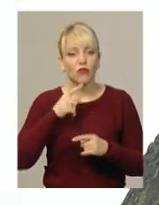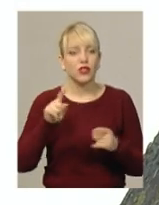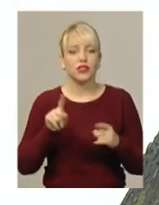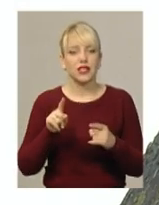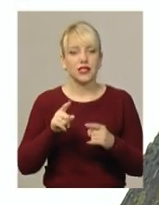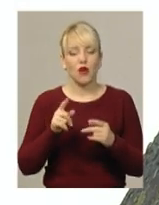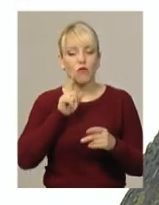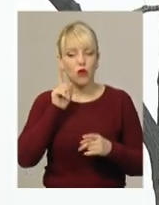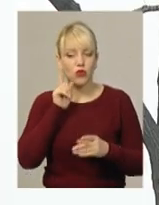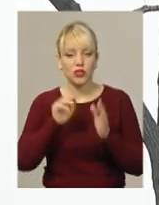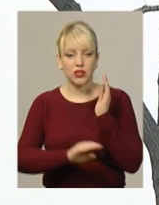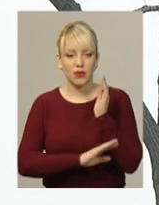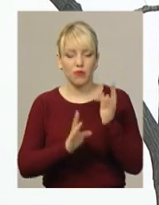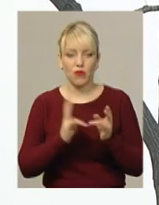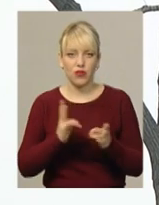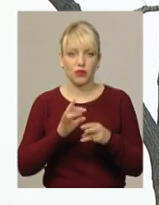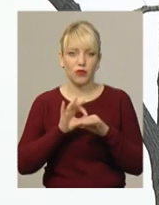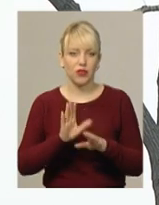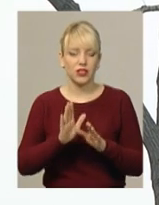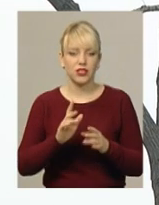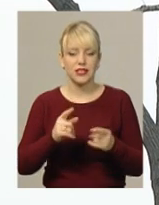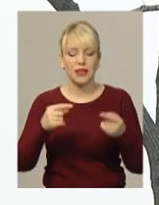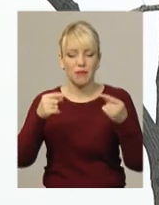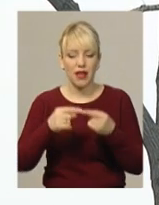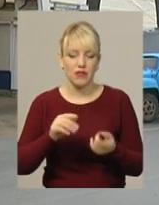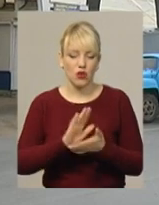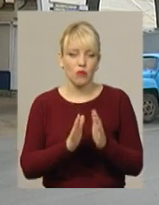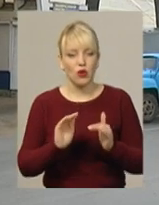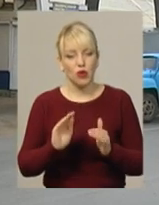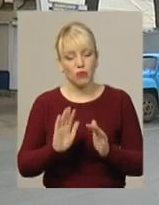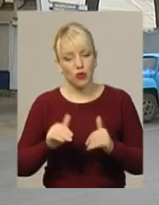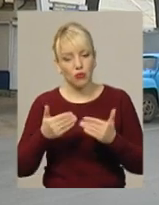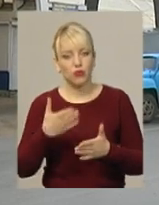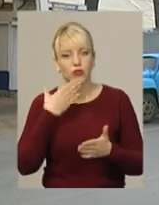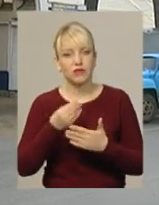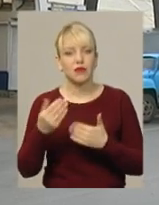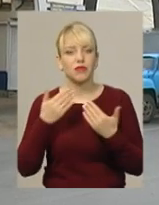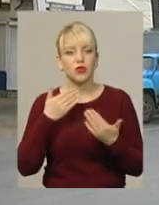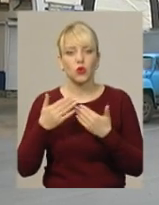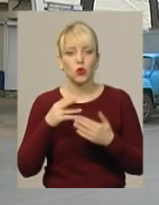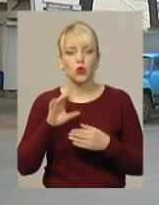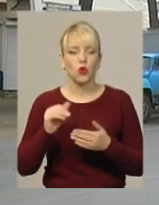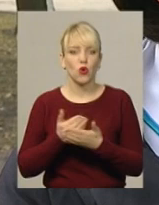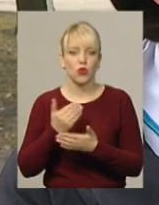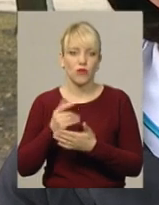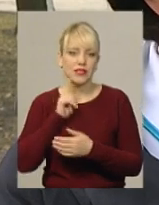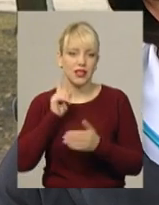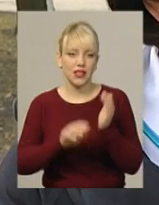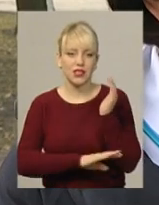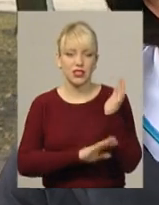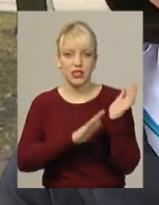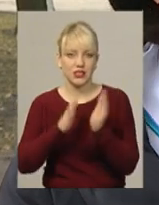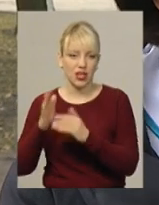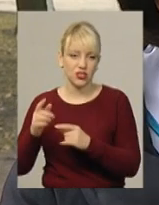повинне проводитись лише за певних умов і пропонує свій підхід до оновлення зелених насаджень у Хмельницькому. Має бути